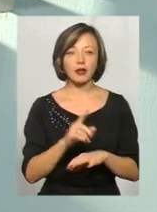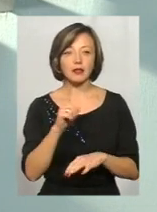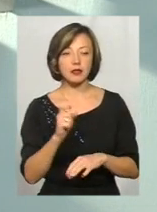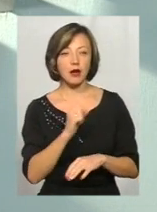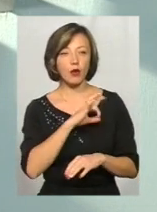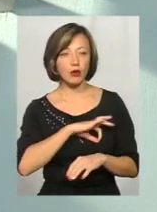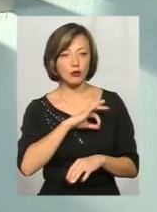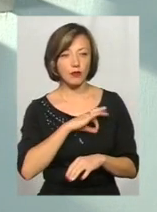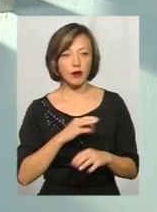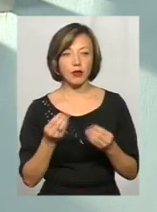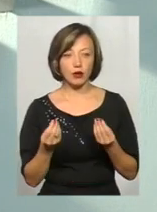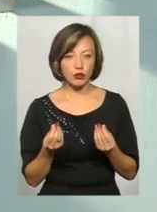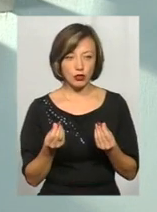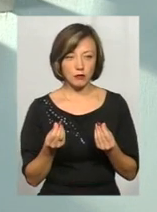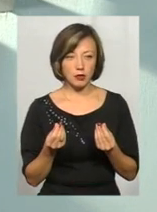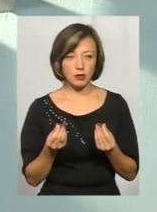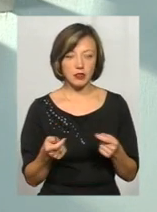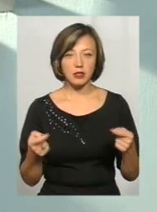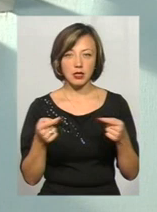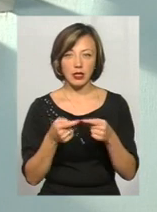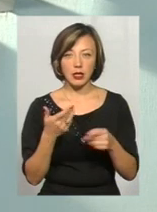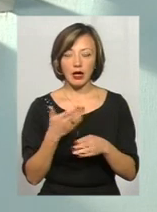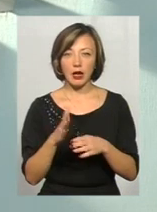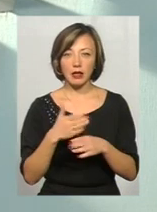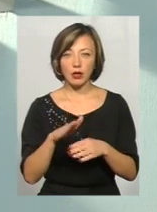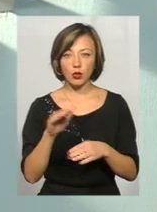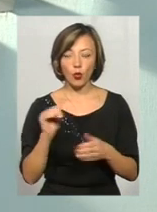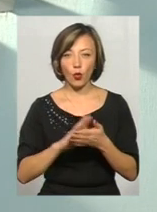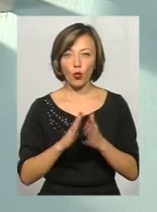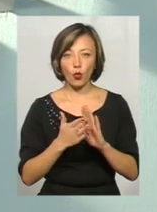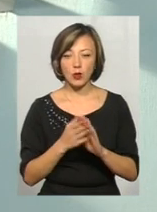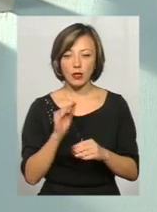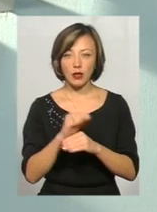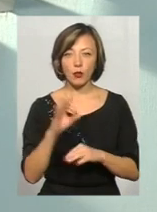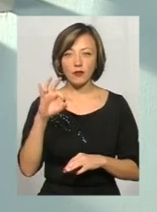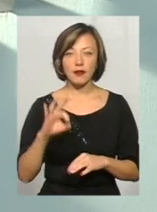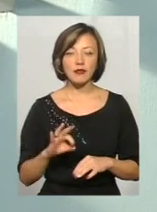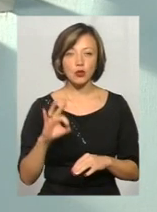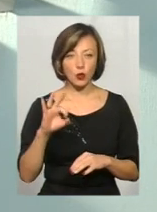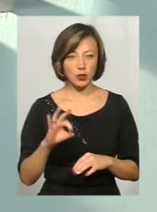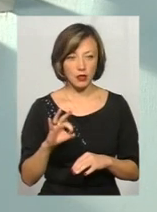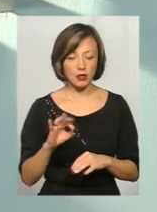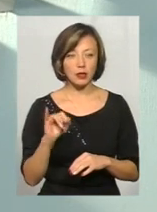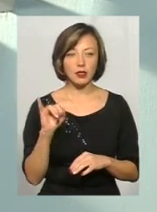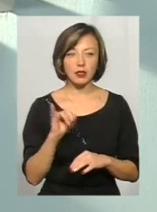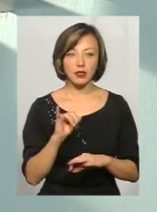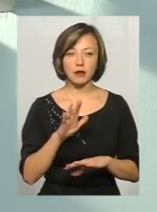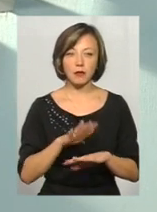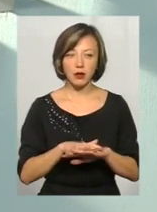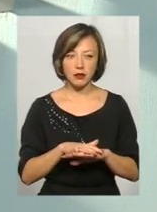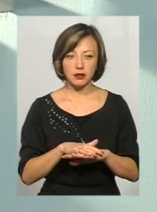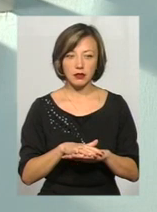За користування грошими, згідно кредитної угоди, нараховуються відсотки. І банк